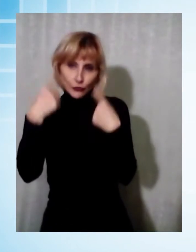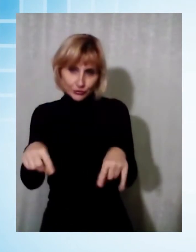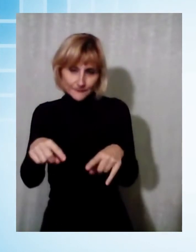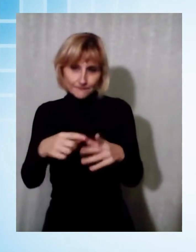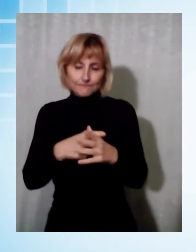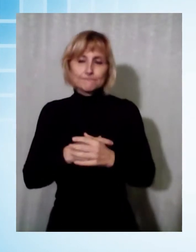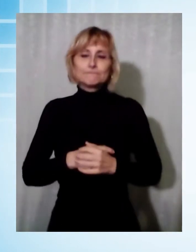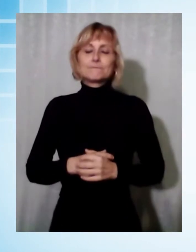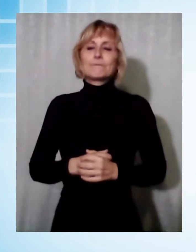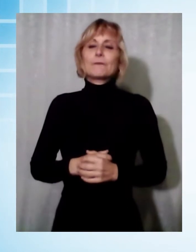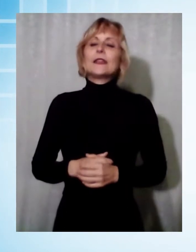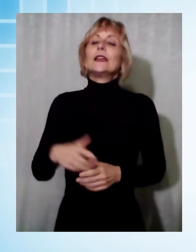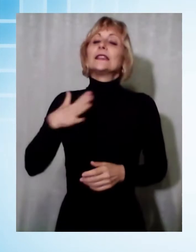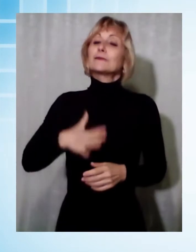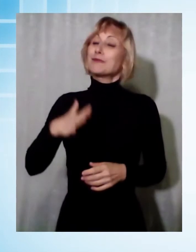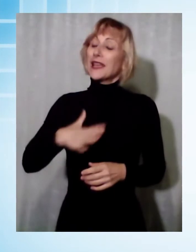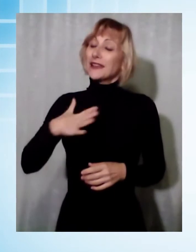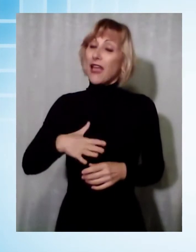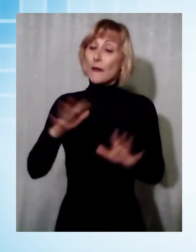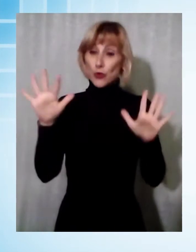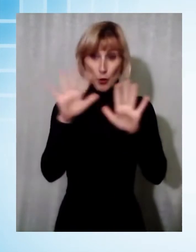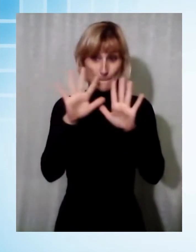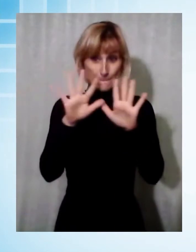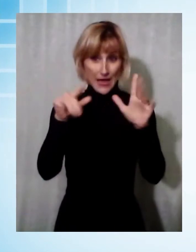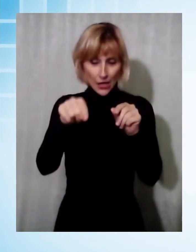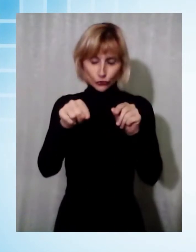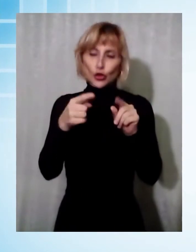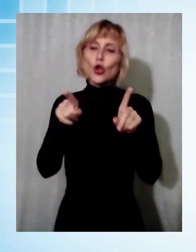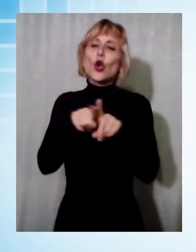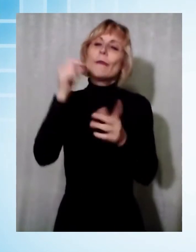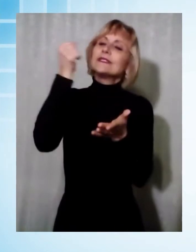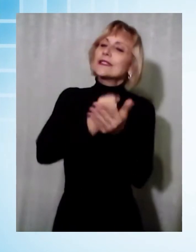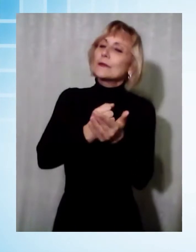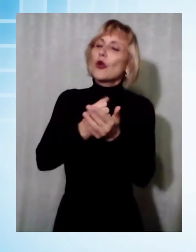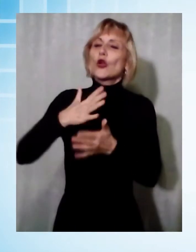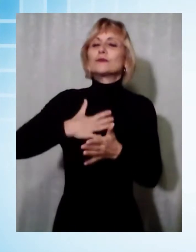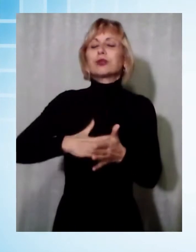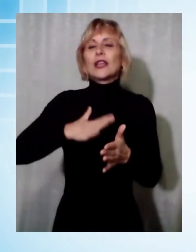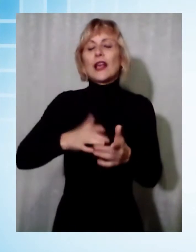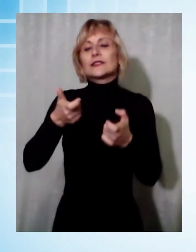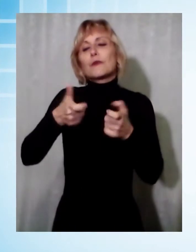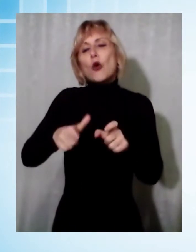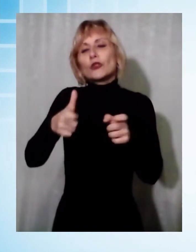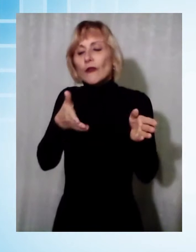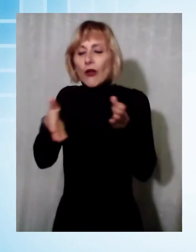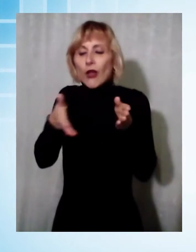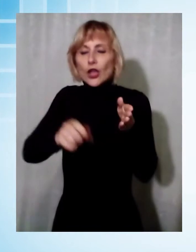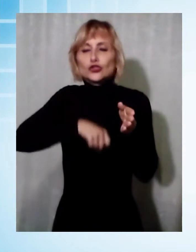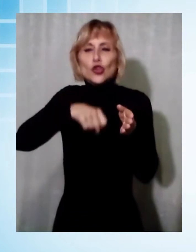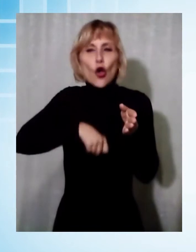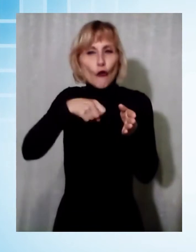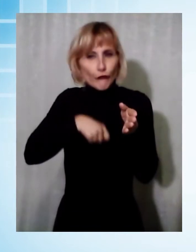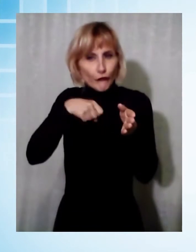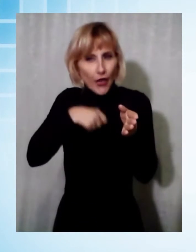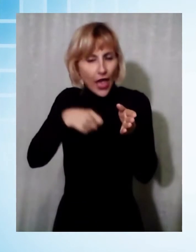E speriamo che queste immagini siano davvero di speranza, soprattutto per chi in questo periodo ha sofferto e ha perso i suoi